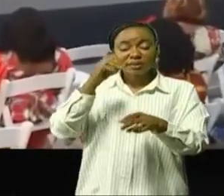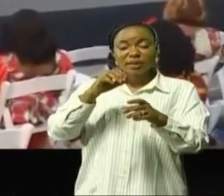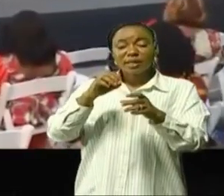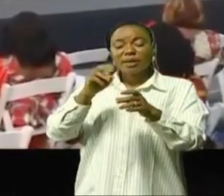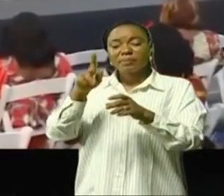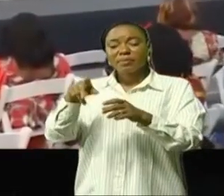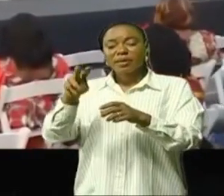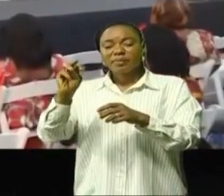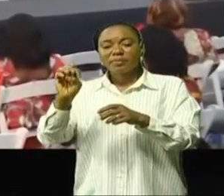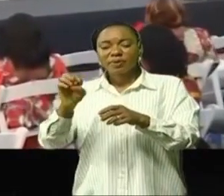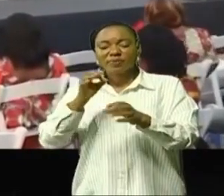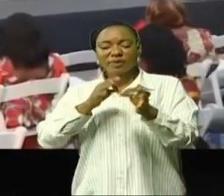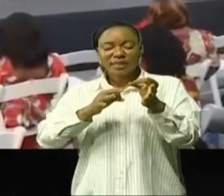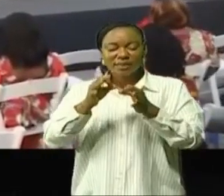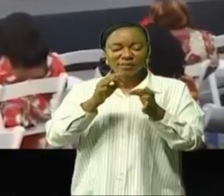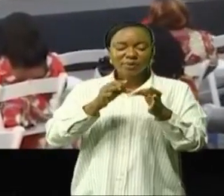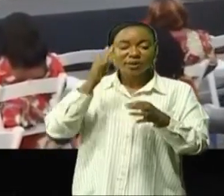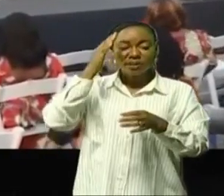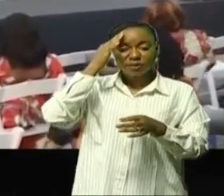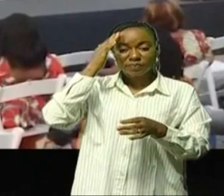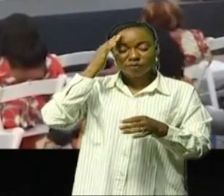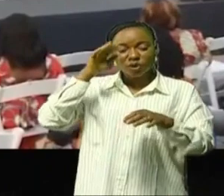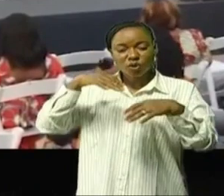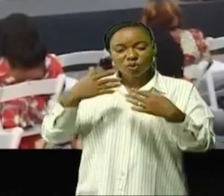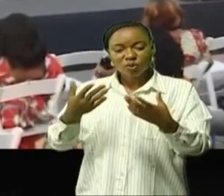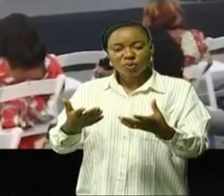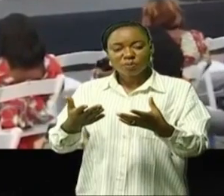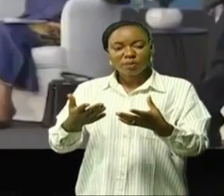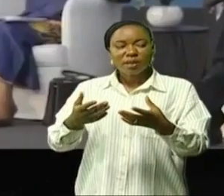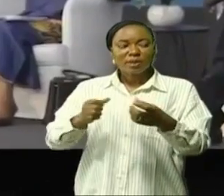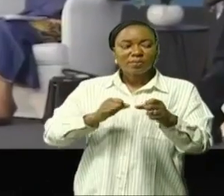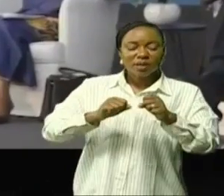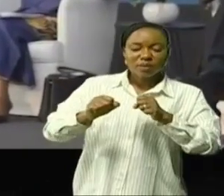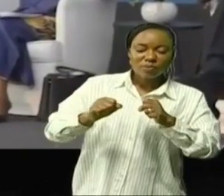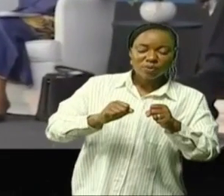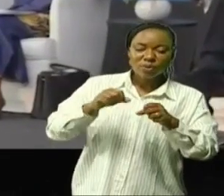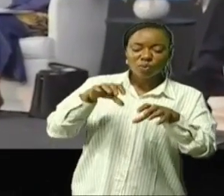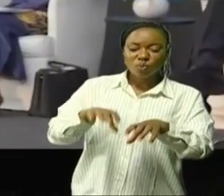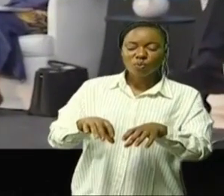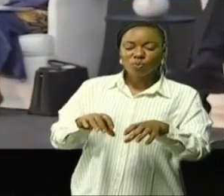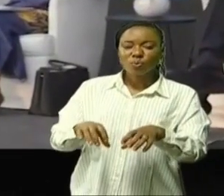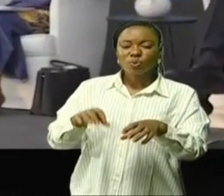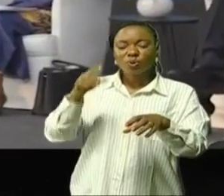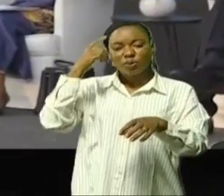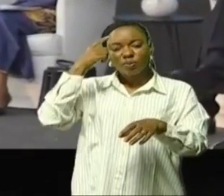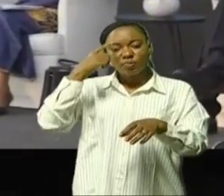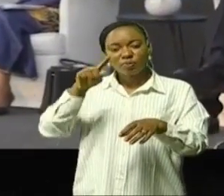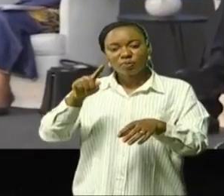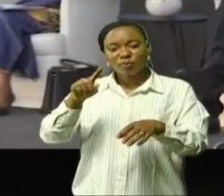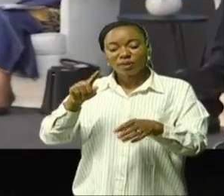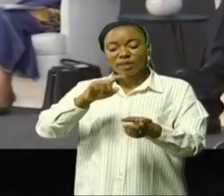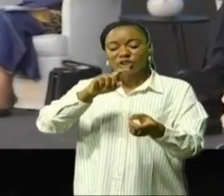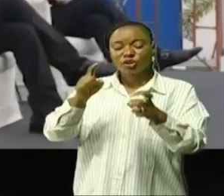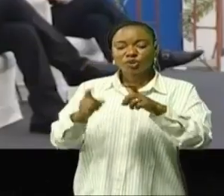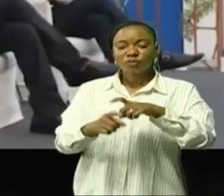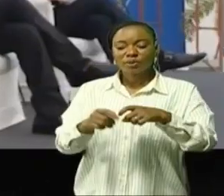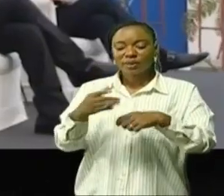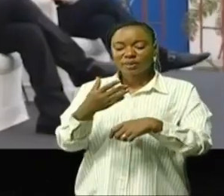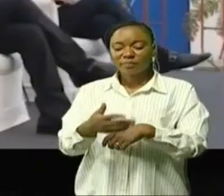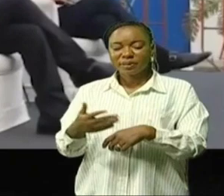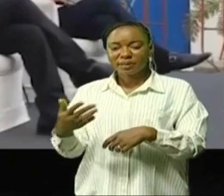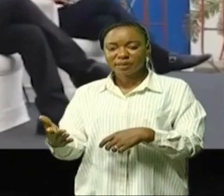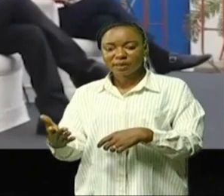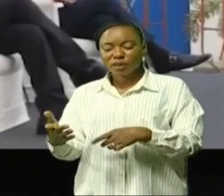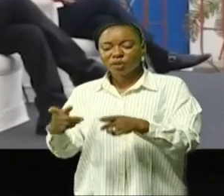ont été décortiquées à savoir les conditions de compétitivité de la RDC pour favoriser la transformation locale les